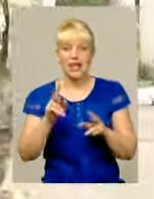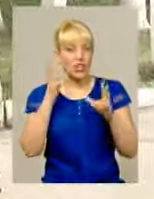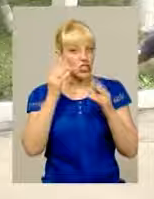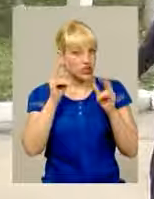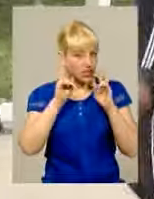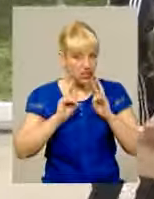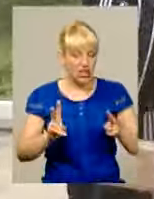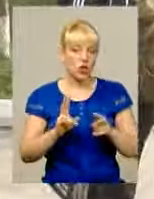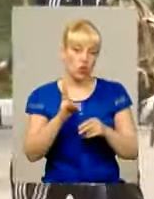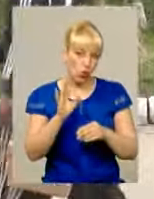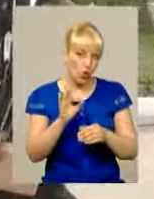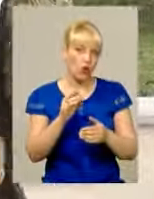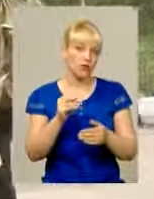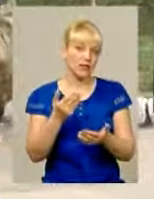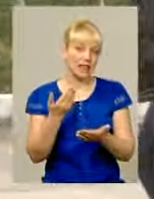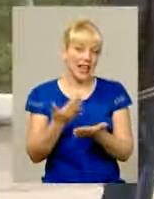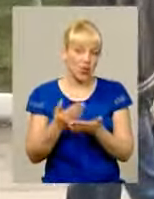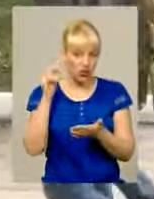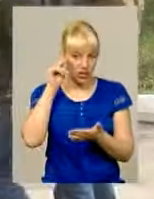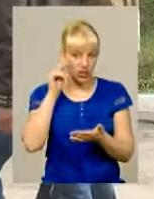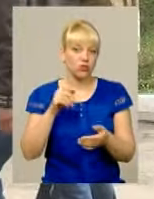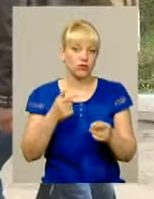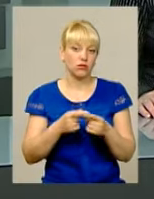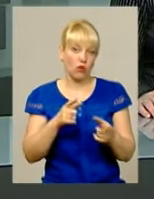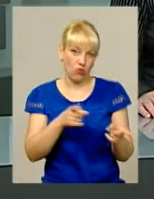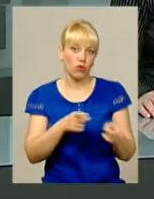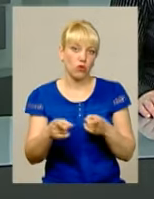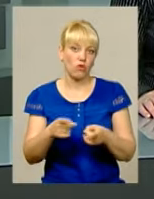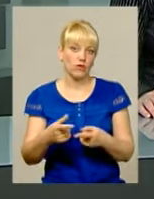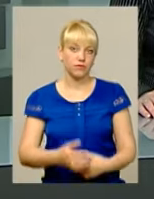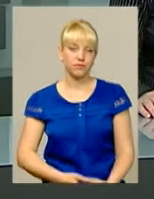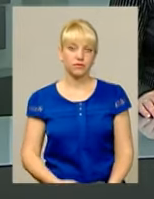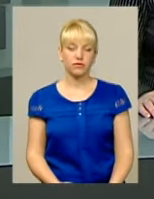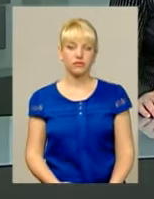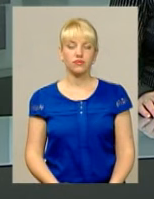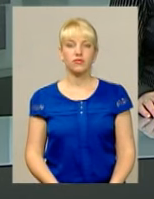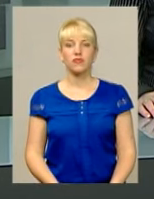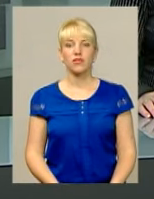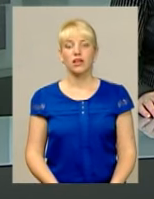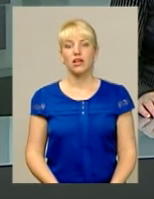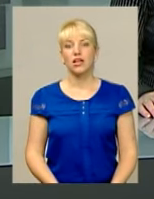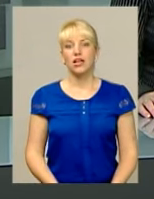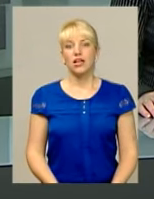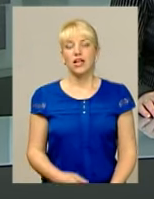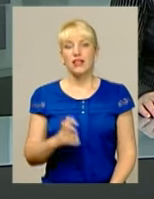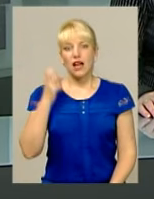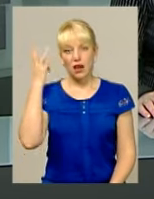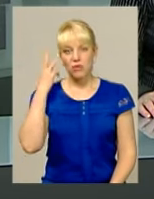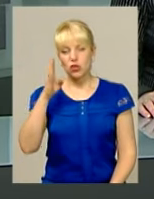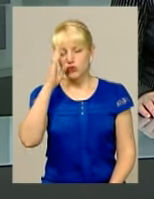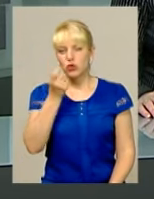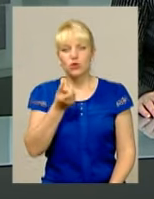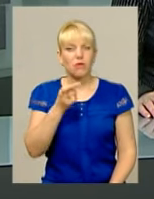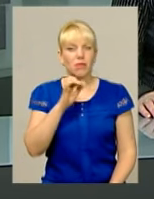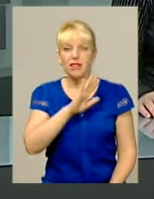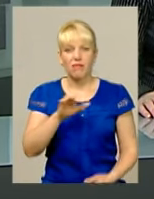запевняє, що теоретично до неї область вже готова На Хмельниччині чоловік ледь не вбив дружину